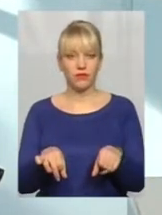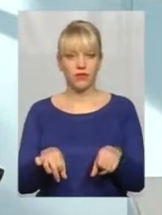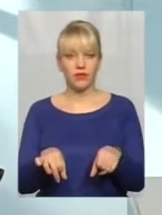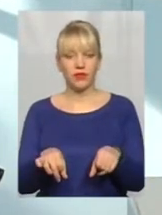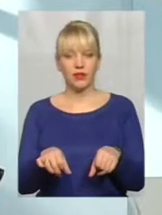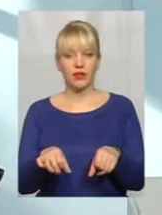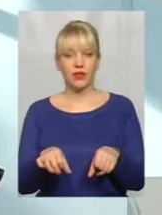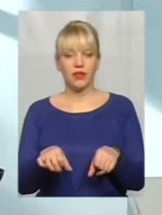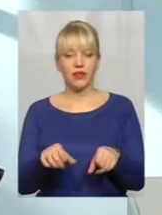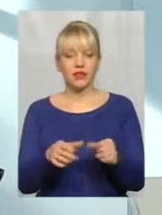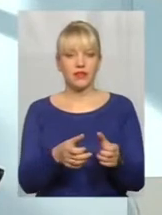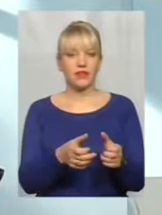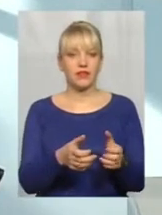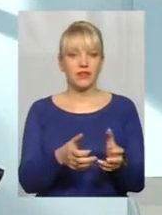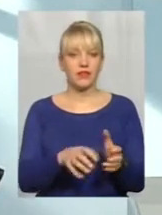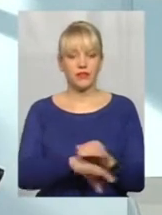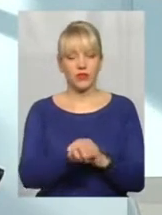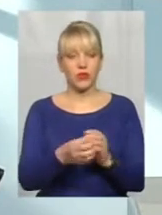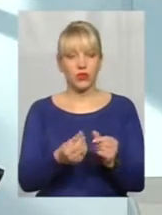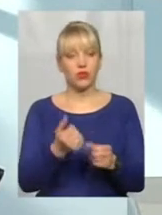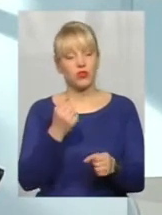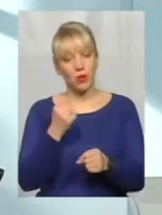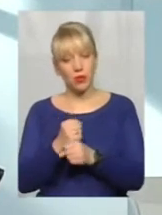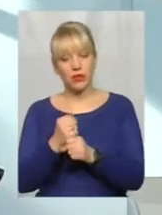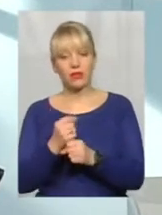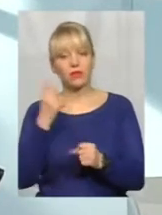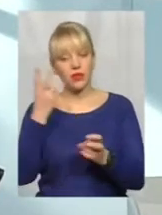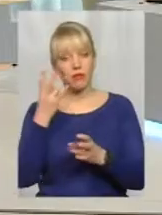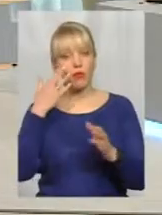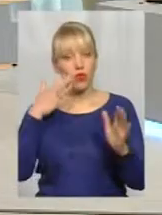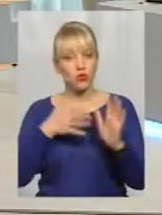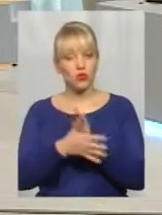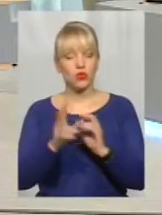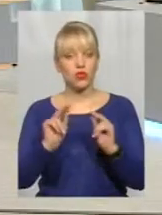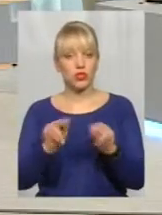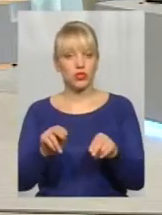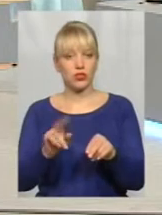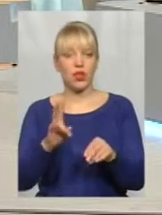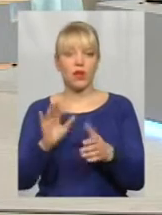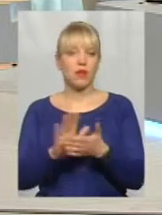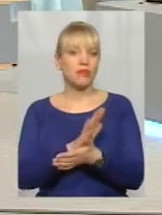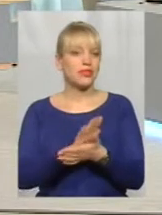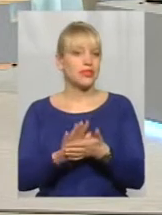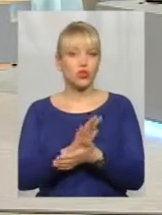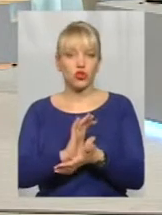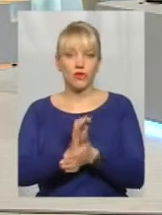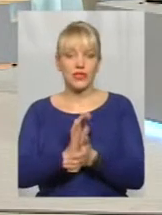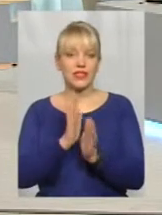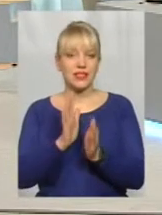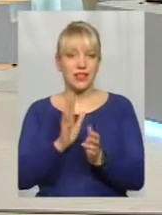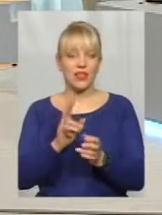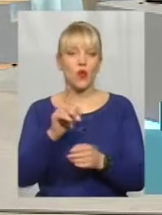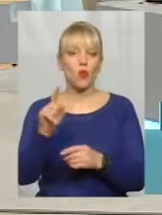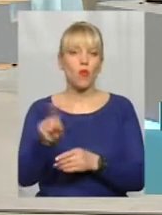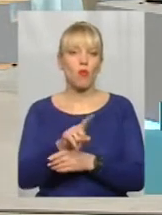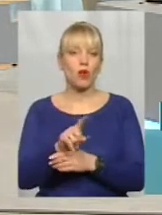присмоктатися до цих грошових потоків, зробити прозоро і чесно. Ну, безкоштовний сир лише в Мишеловці. Ми ж знаємо